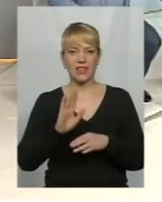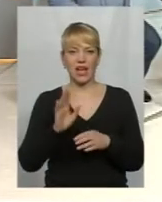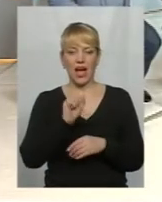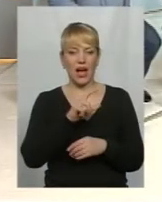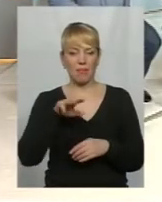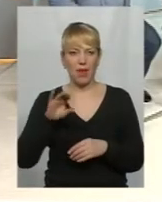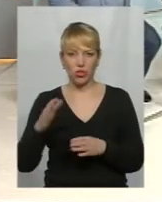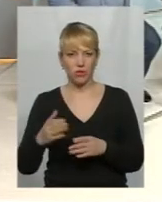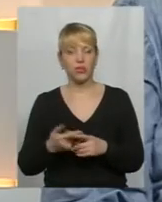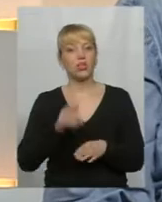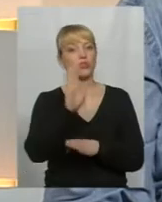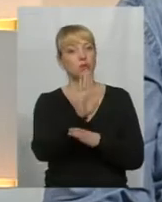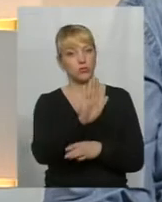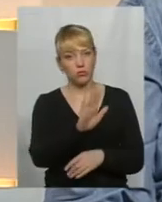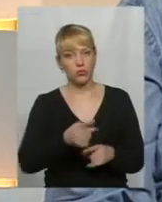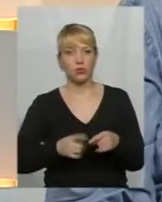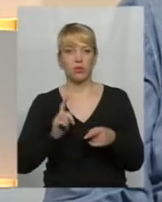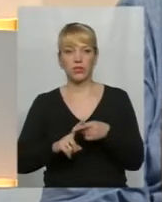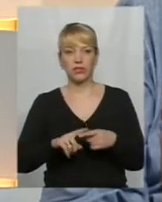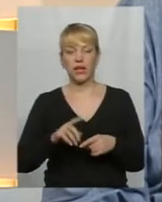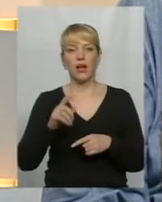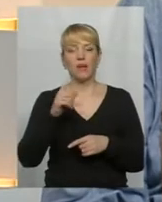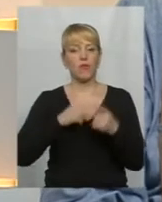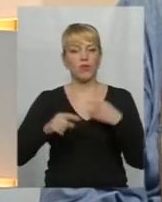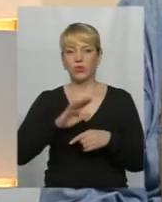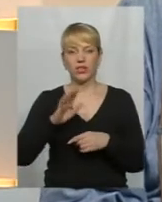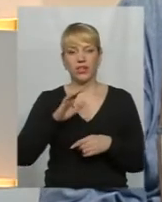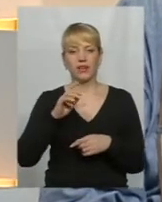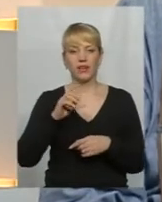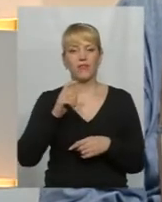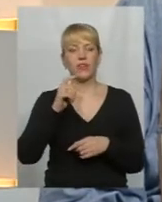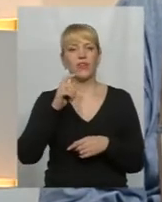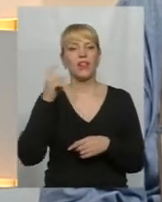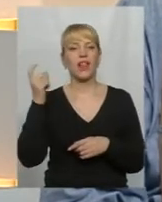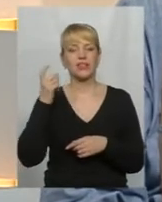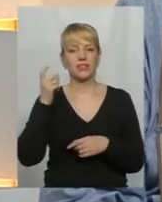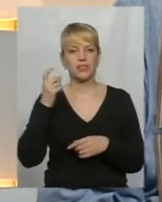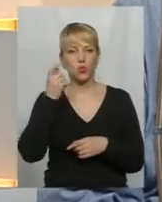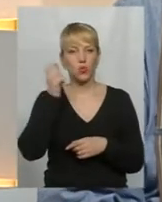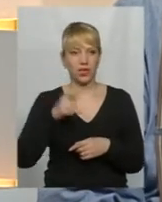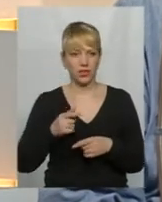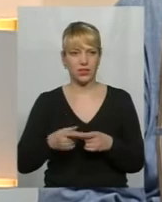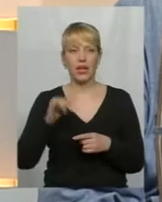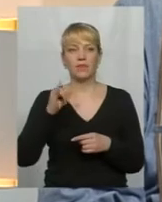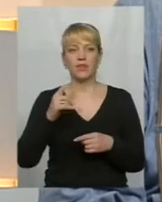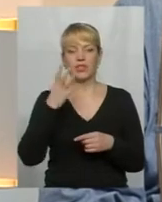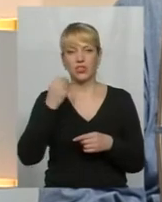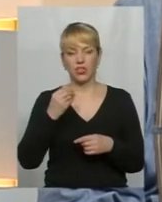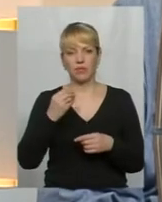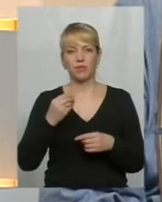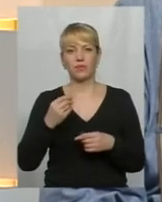повернути в Україні підпорядкування Україна, не власні держави. Я перепрошую, трошки не так сказати. Дивіться, сьогодні піднімається питання